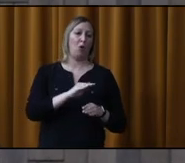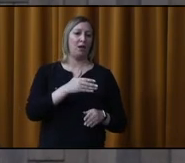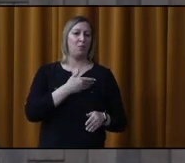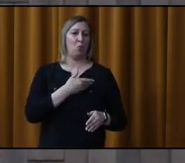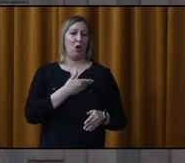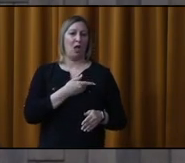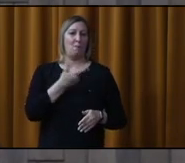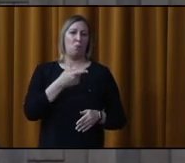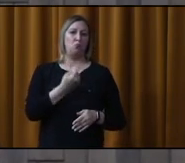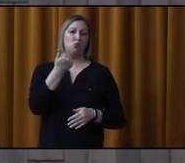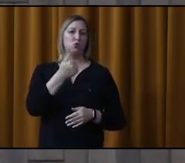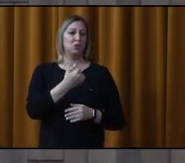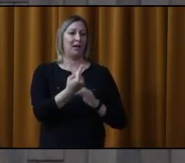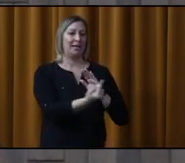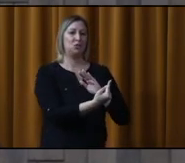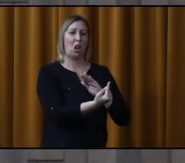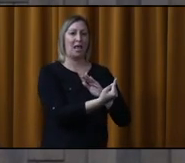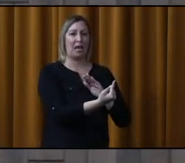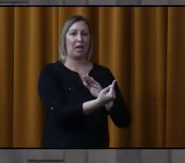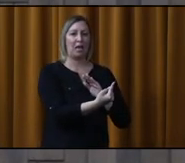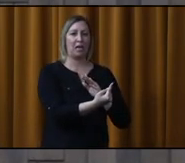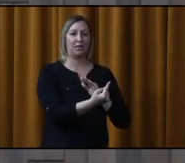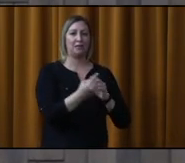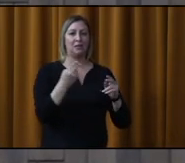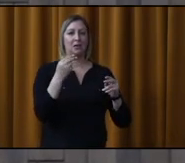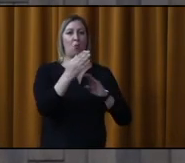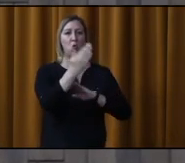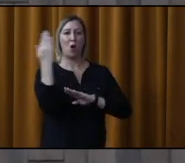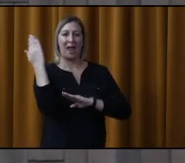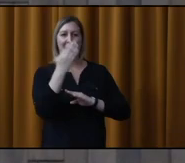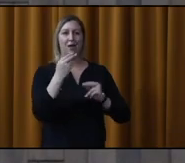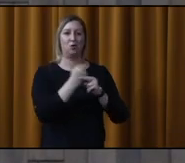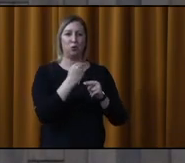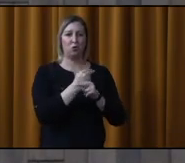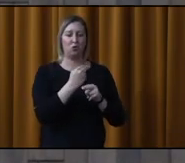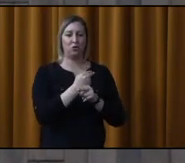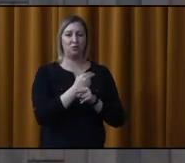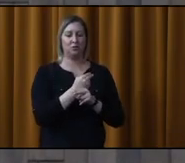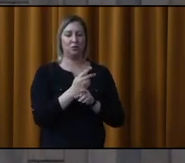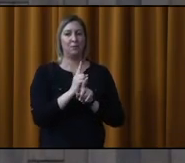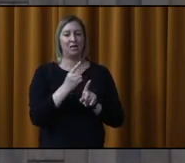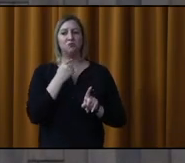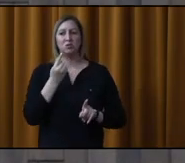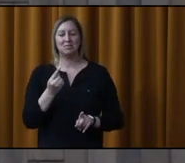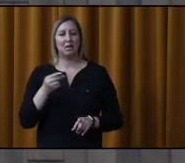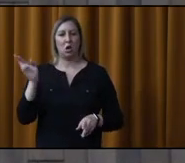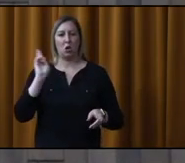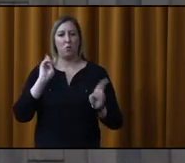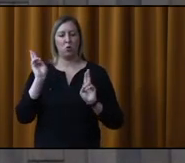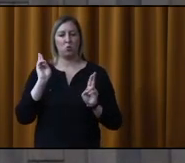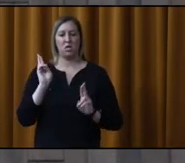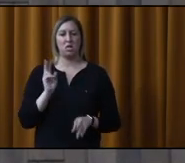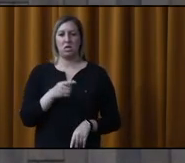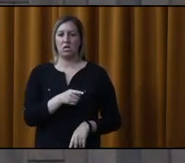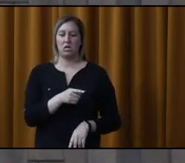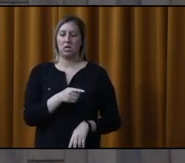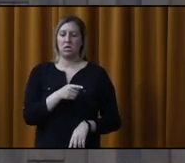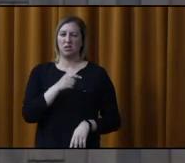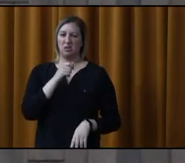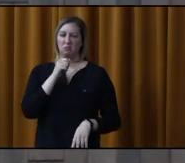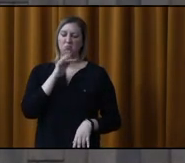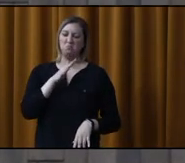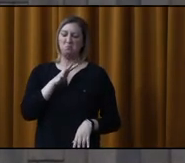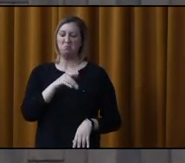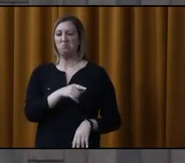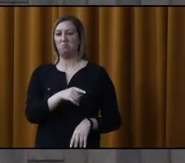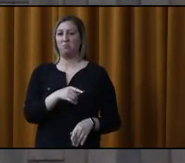un peu plus isolé, il le petit muret, il y a l'autoroute, mais je vous le dis, je suis là tous les jours. Le bruit n'est pas terrible, puis il